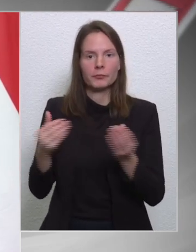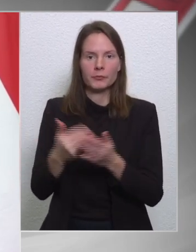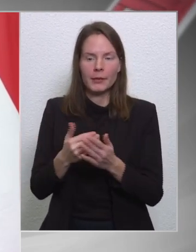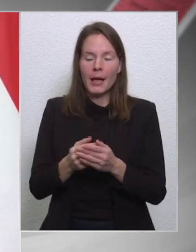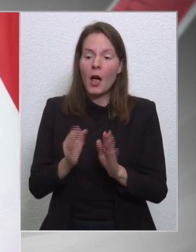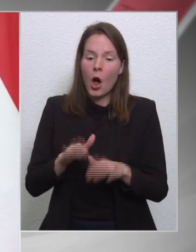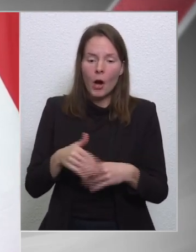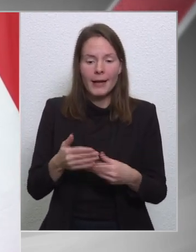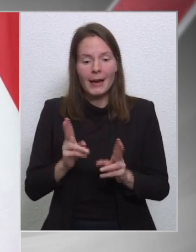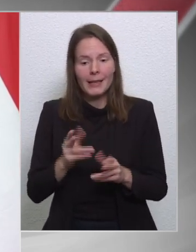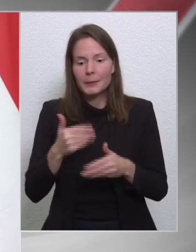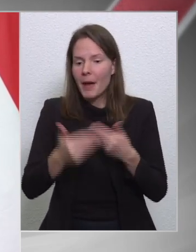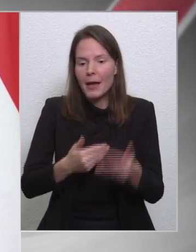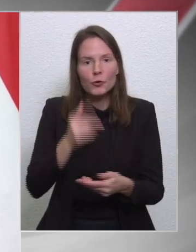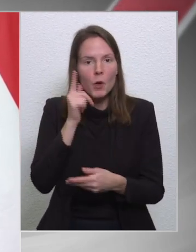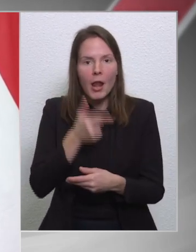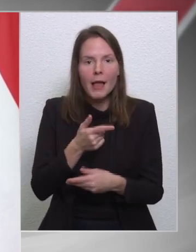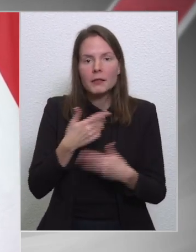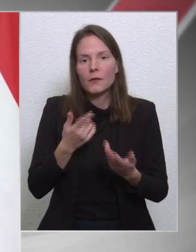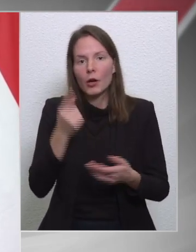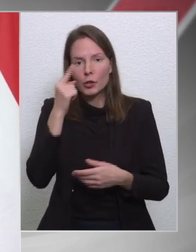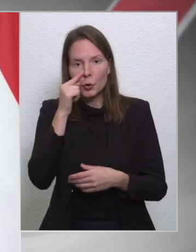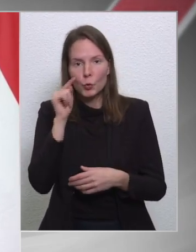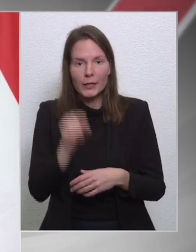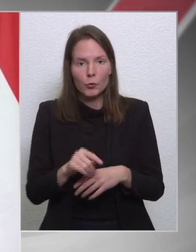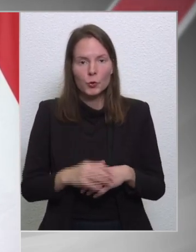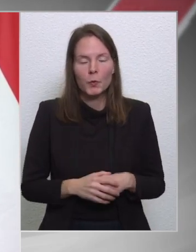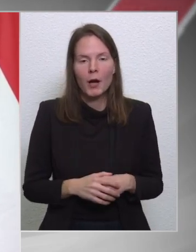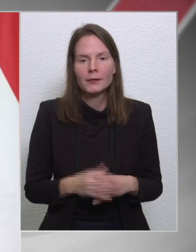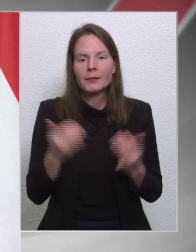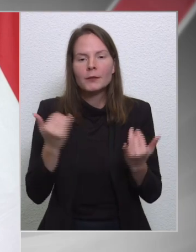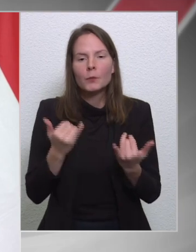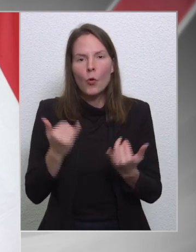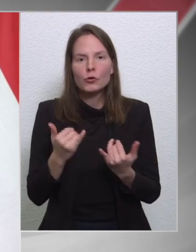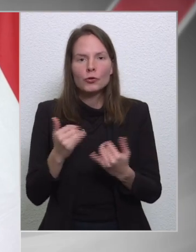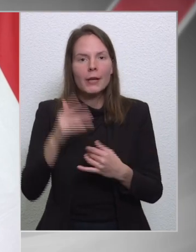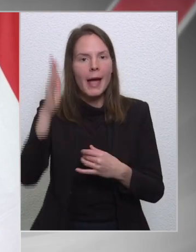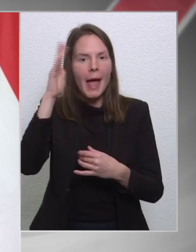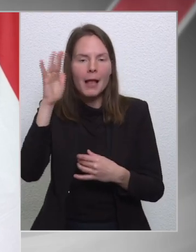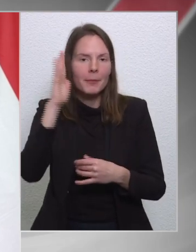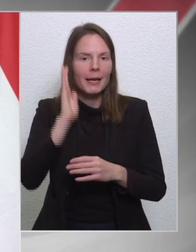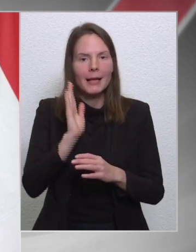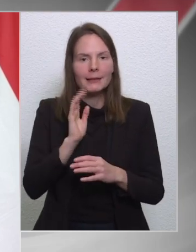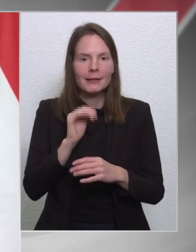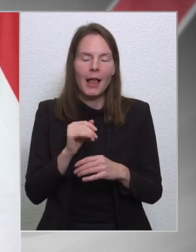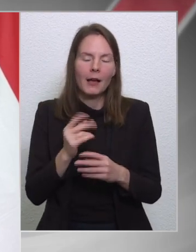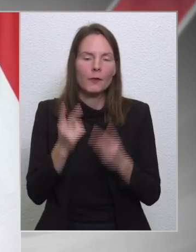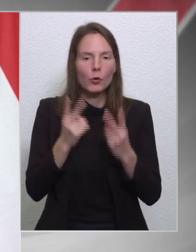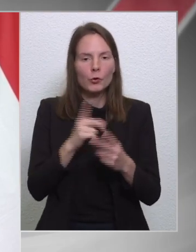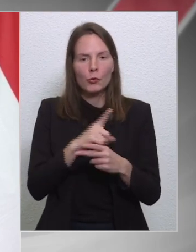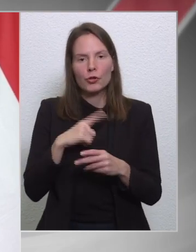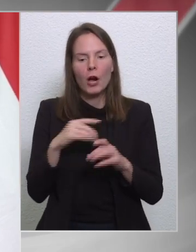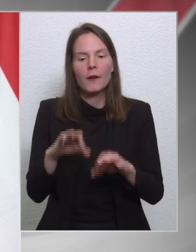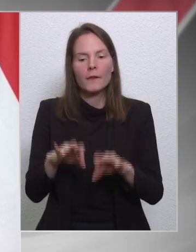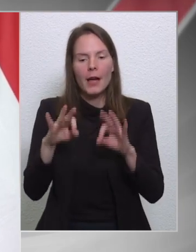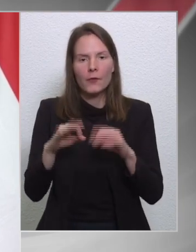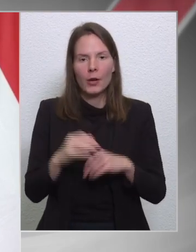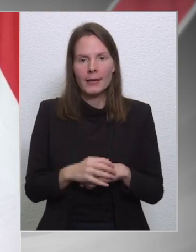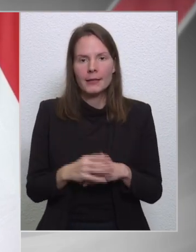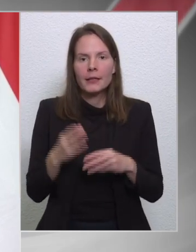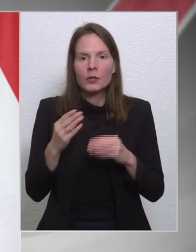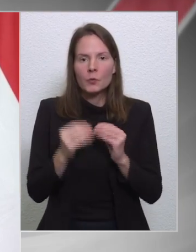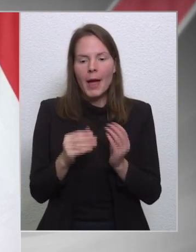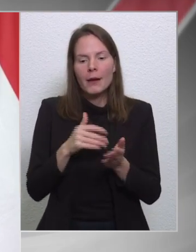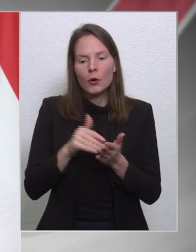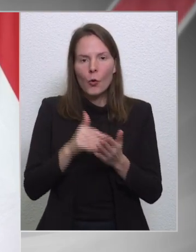májusban lesz, lehet, hogy júniusban. Jelenleg elméleti jelentősége van csak a felfüggesztésnek, egyrészt azért, mert a költségvetés